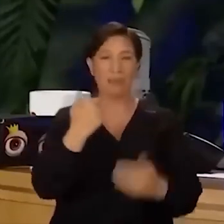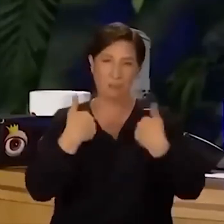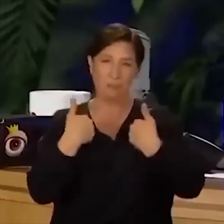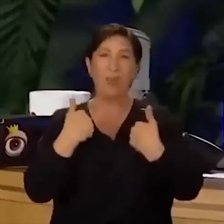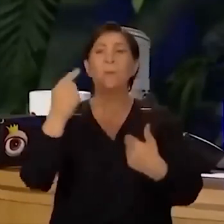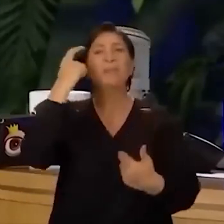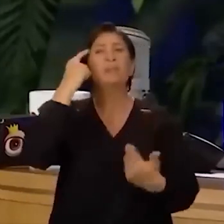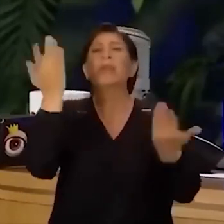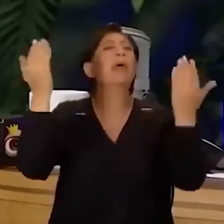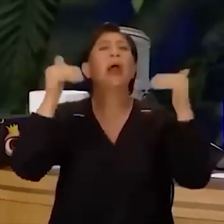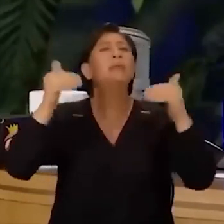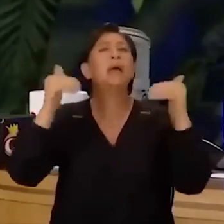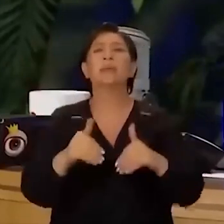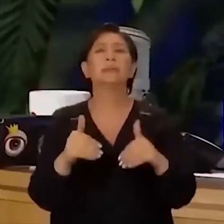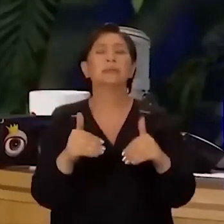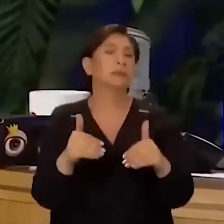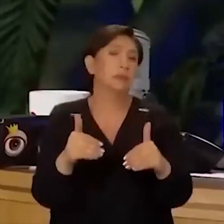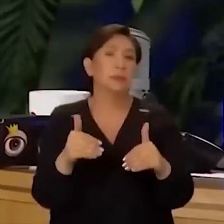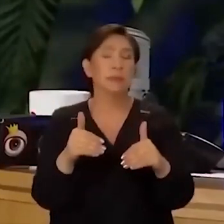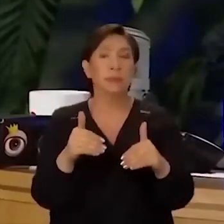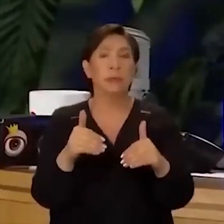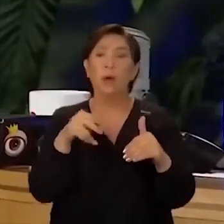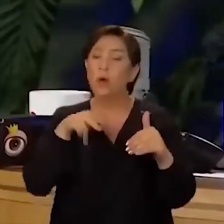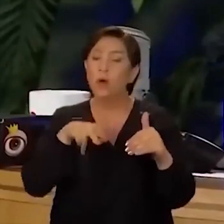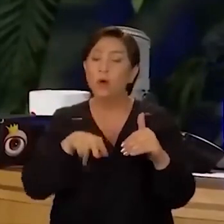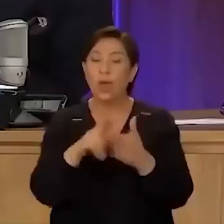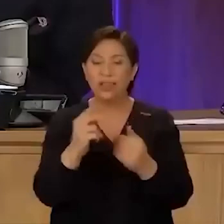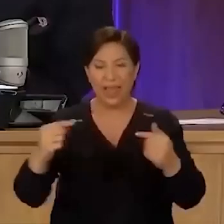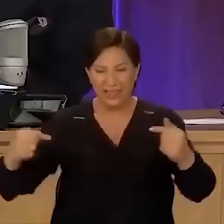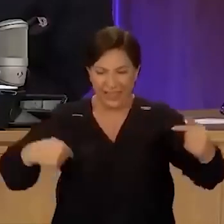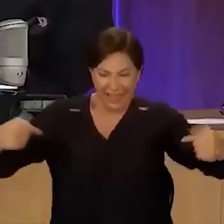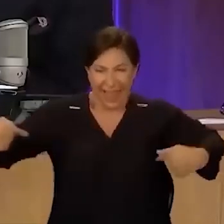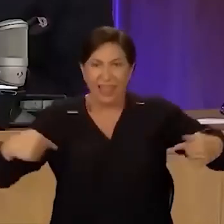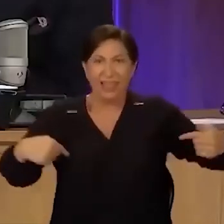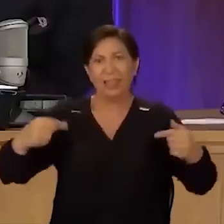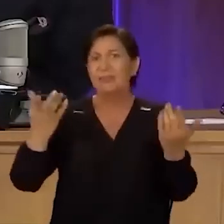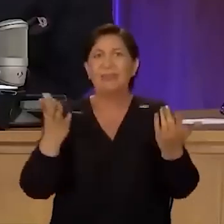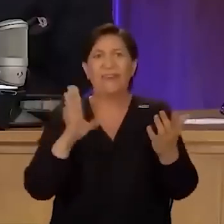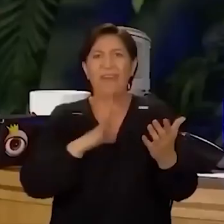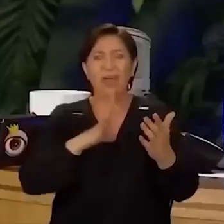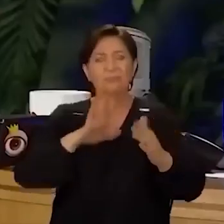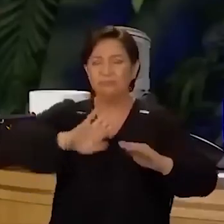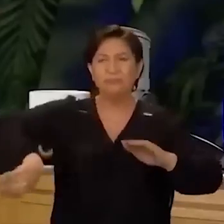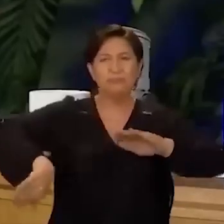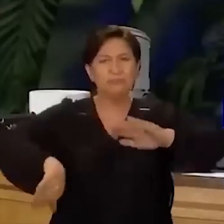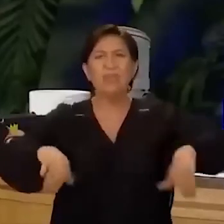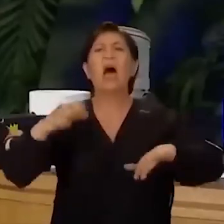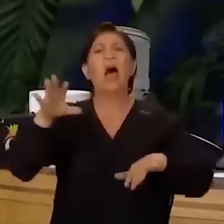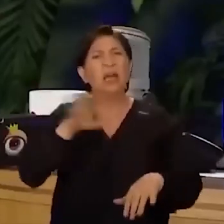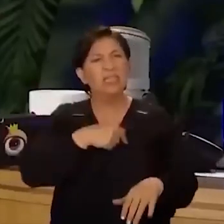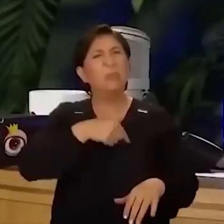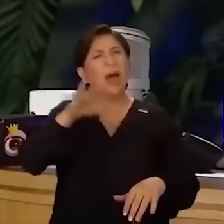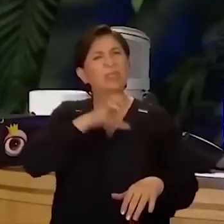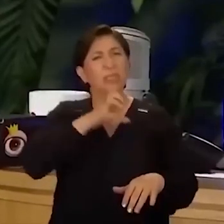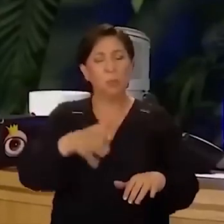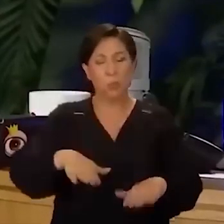başıma ne gelirse gelsin. Yollardaki dikenleri çize çize beni acıta acıta